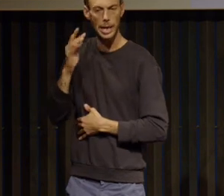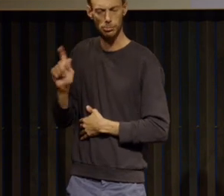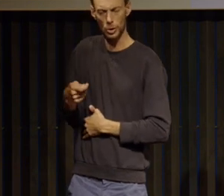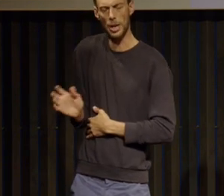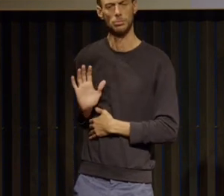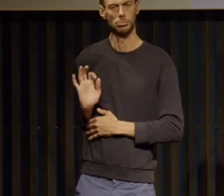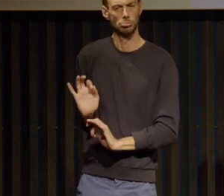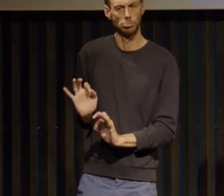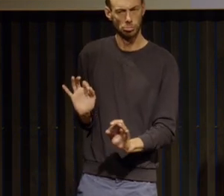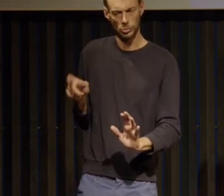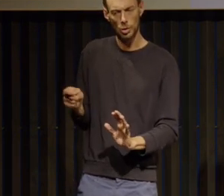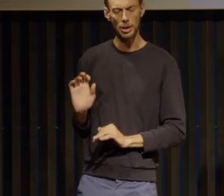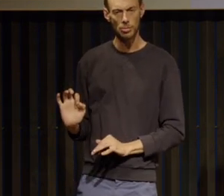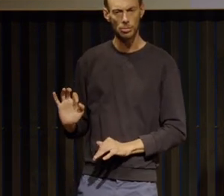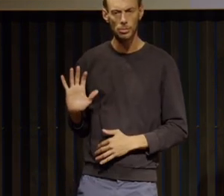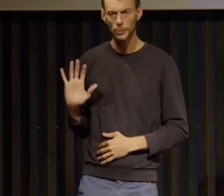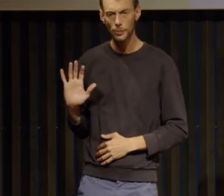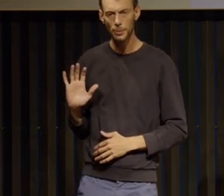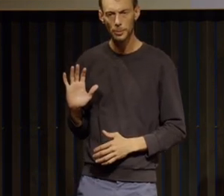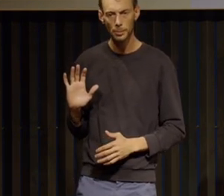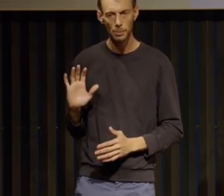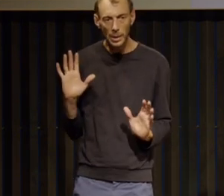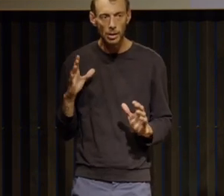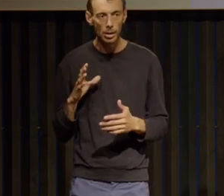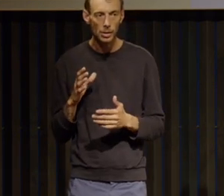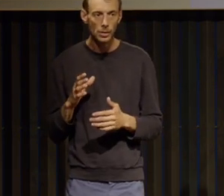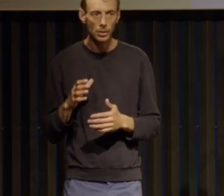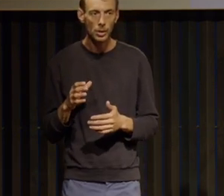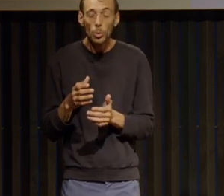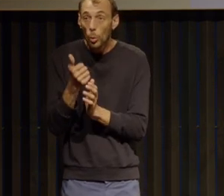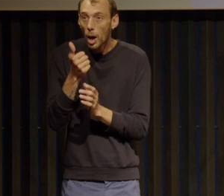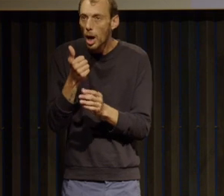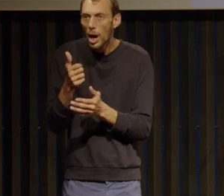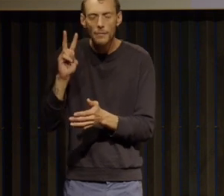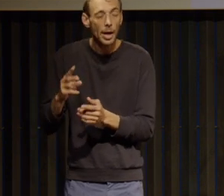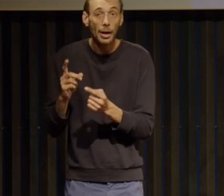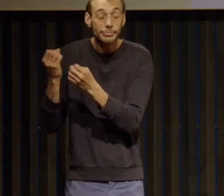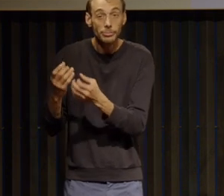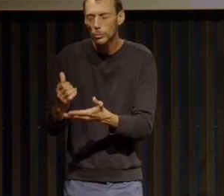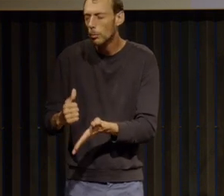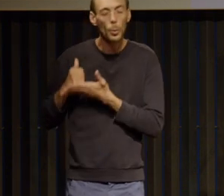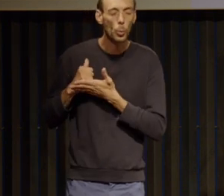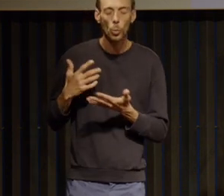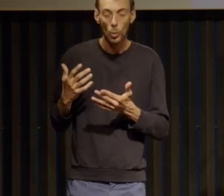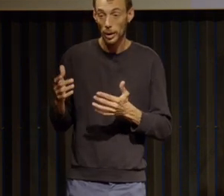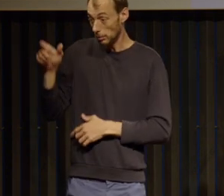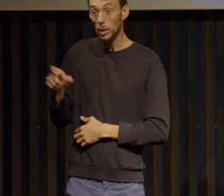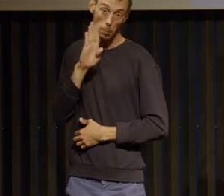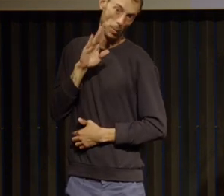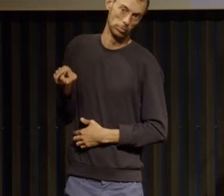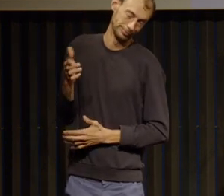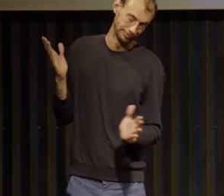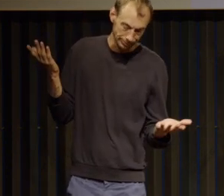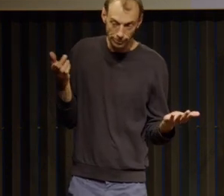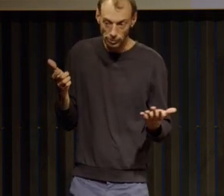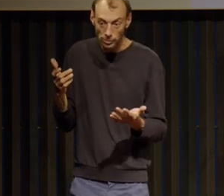temps moi ce qui m'a beaucoup aidé à un moment donné c'est que notamment ma mère puisse porter un regard de confiance en me disant